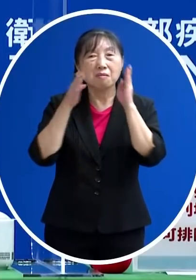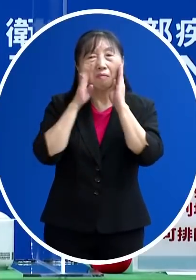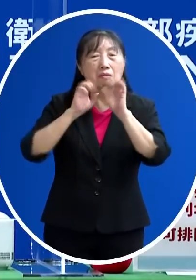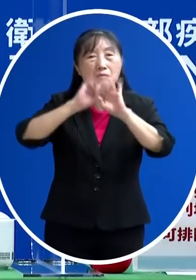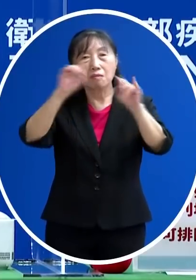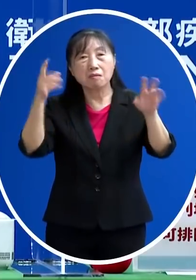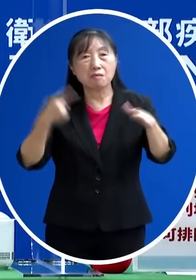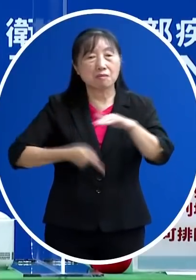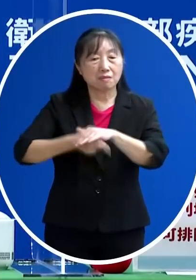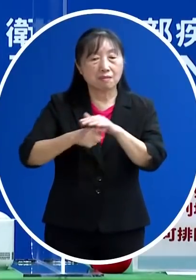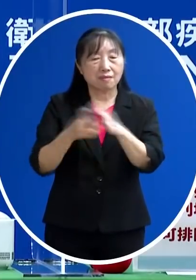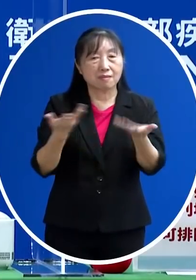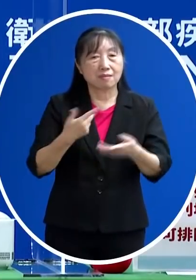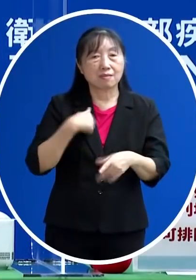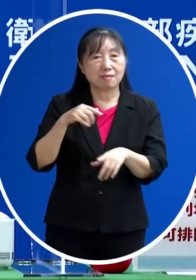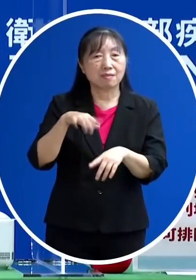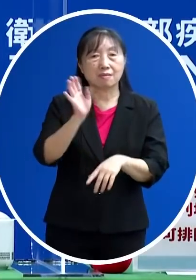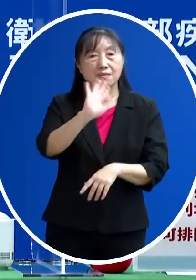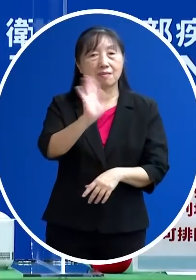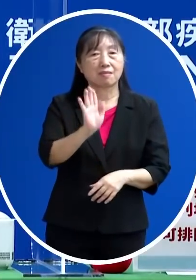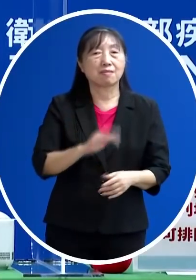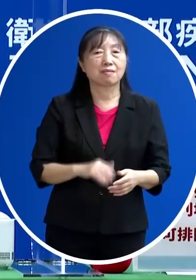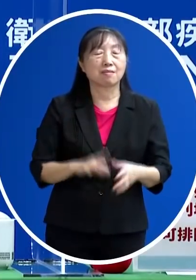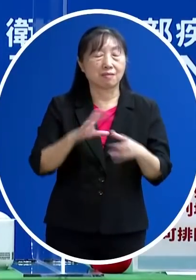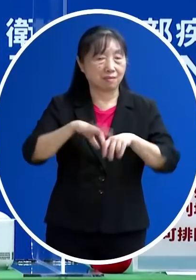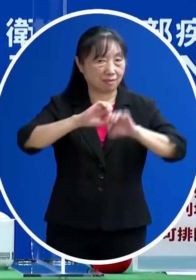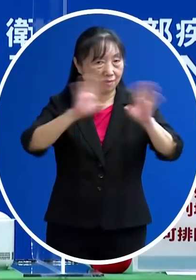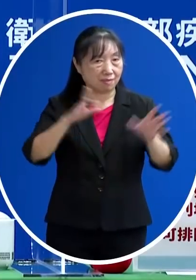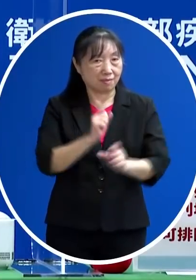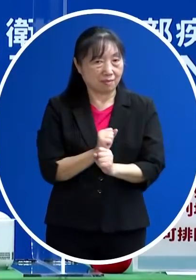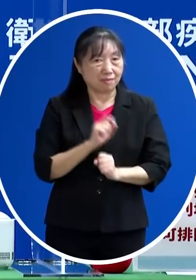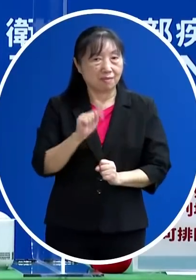的這個行為的部分 所以我們也要以兵來做呼籲